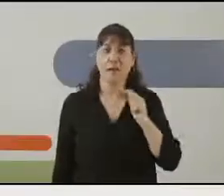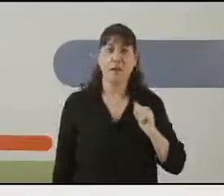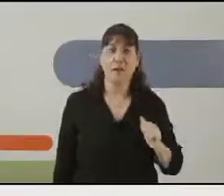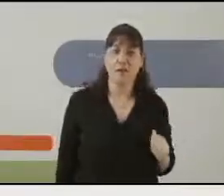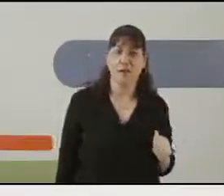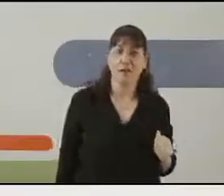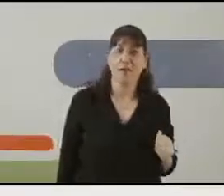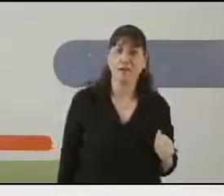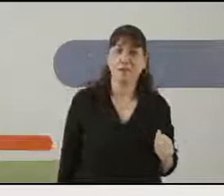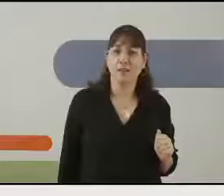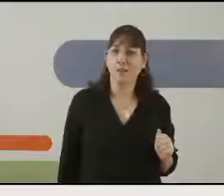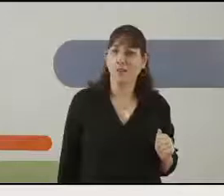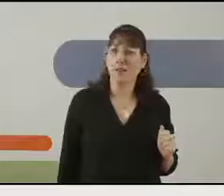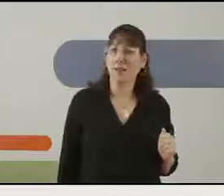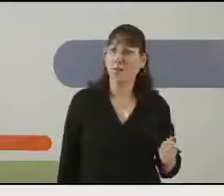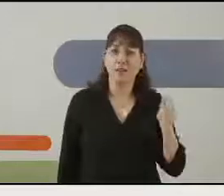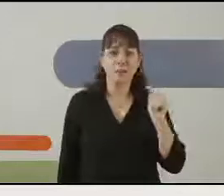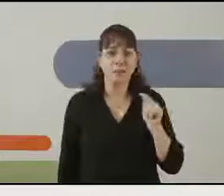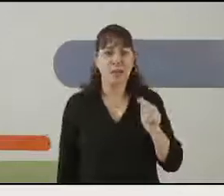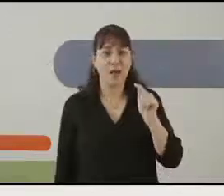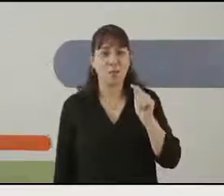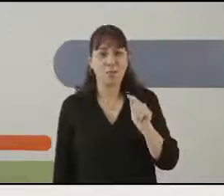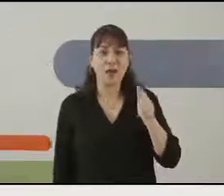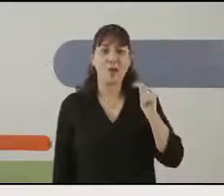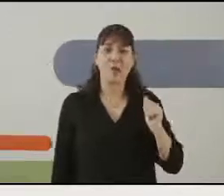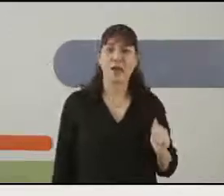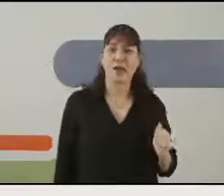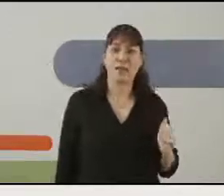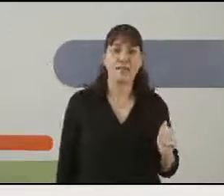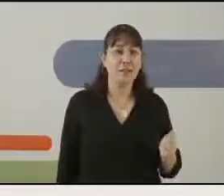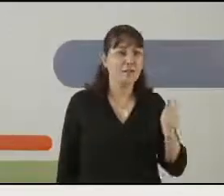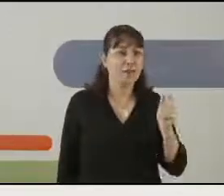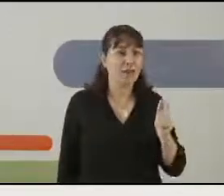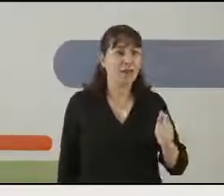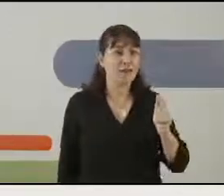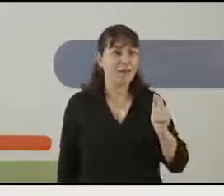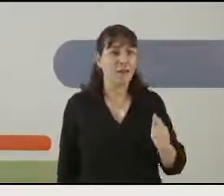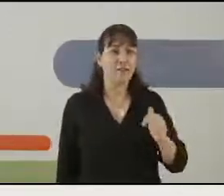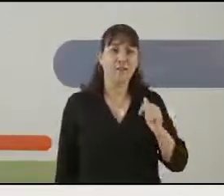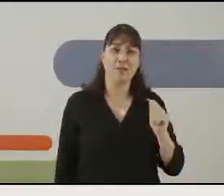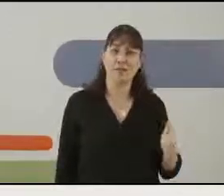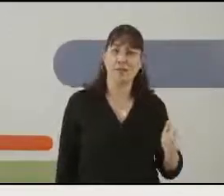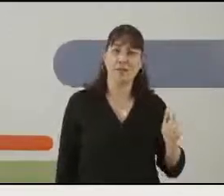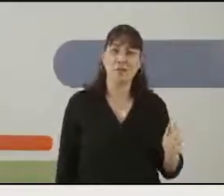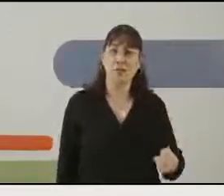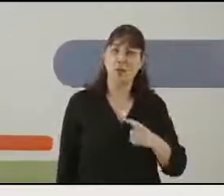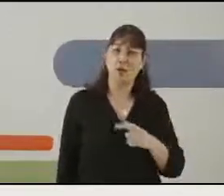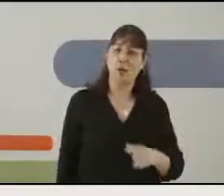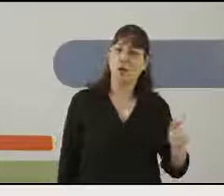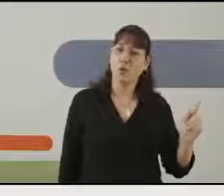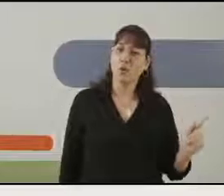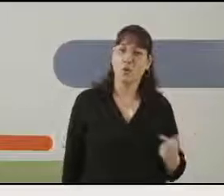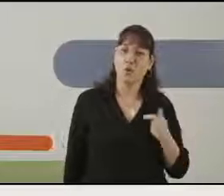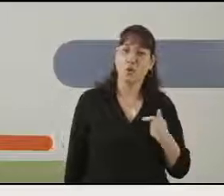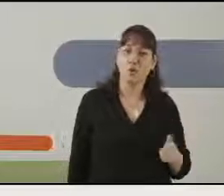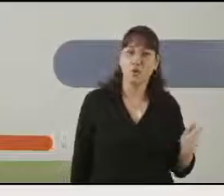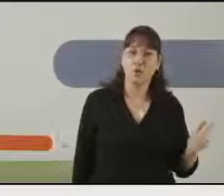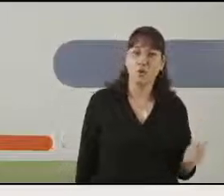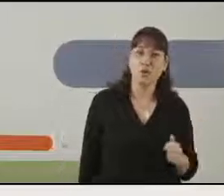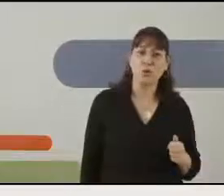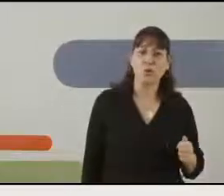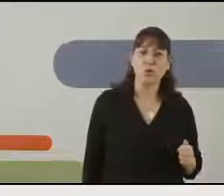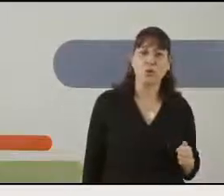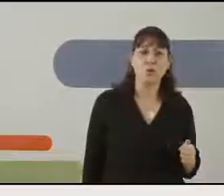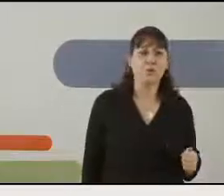-גא, החטלטול, מיהו-מיהו. הכלב-לב, הו-הו, אתרנגול קו-קו-קו